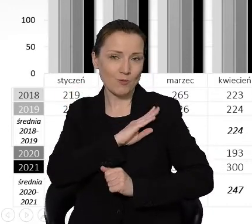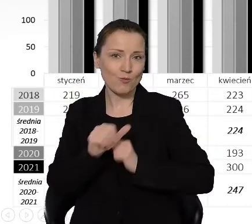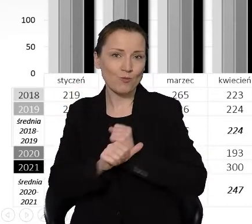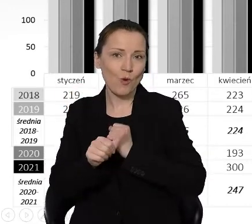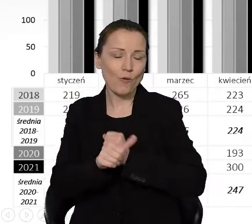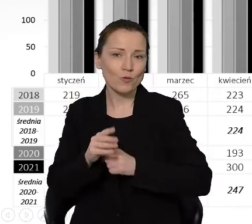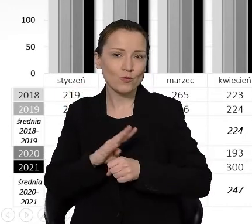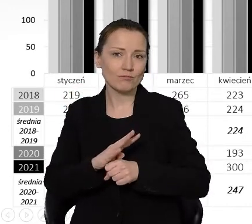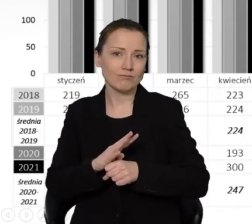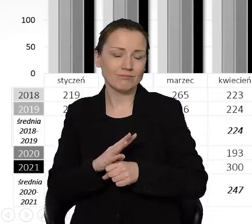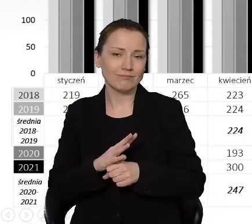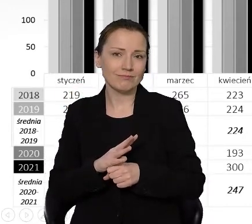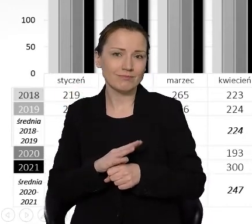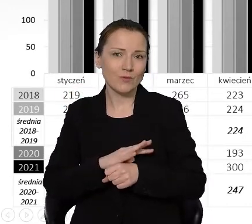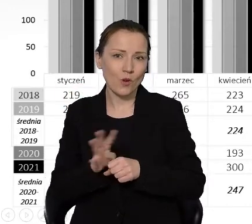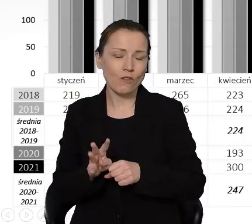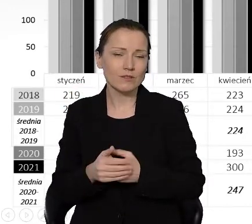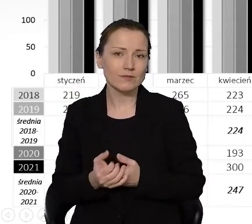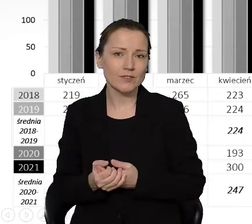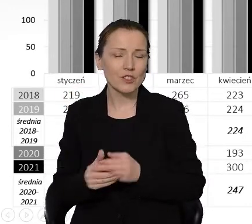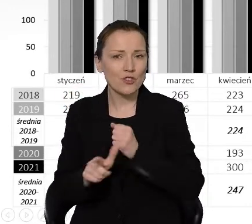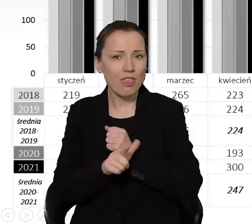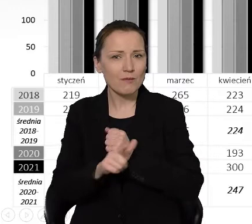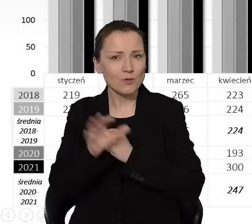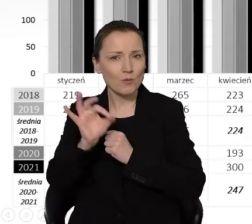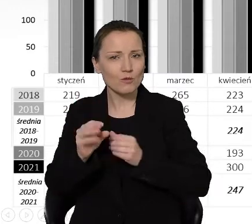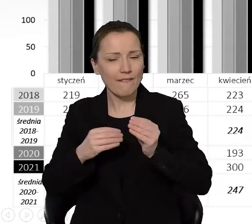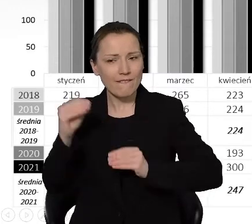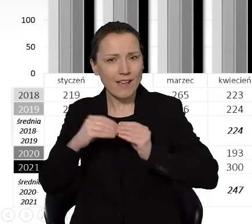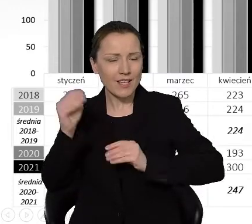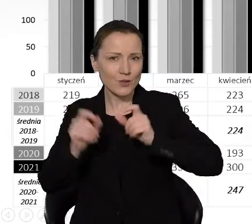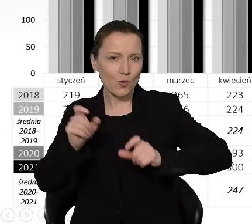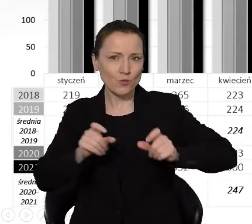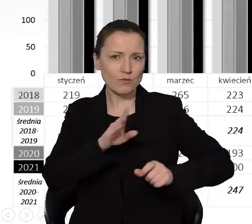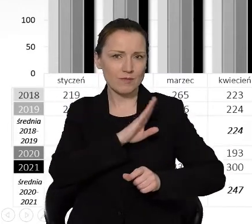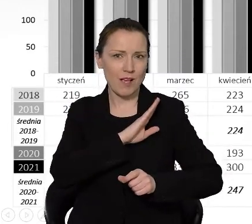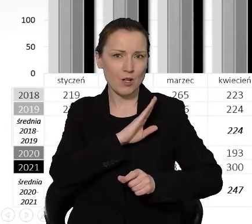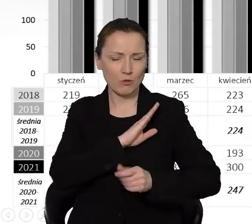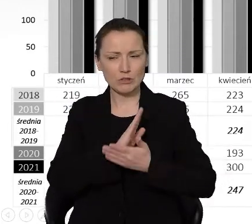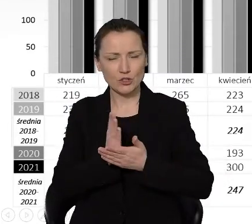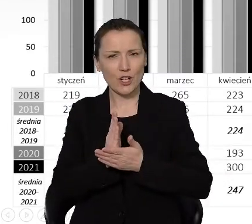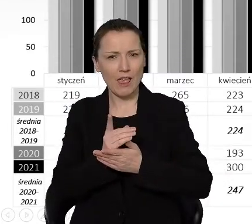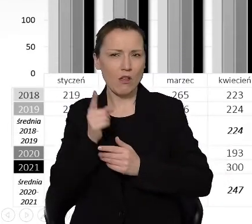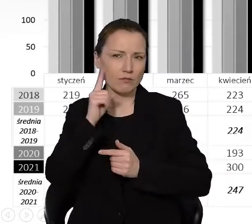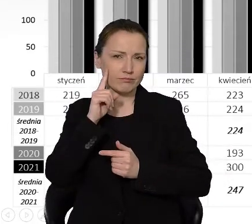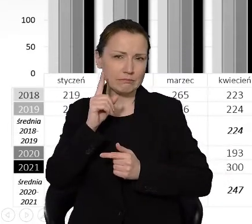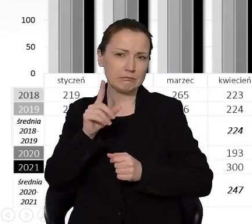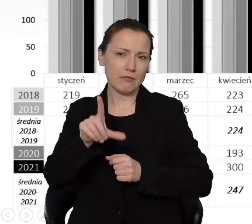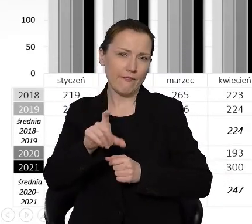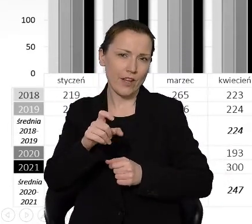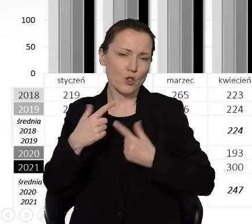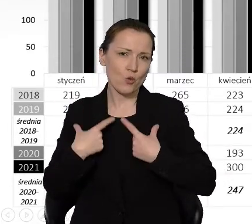70% osób więcej zmarło. Średnio w typowym roku około 200 osób, a w roku